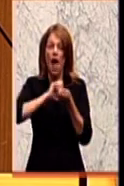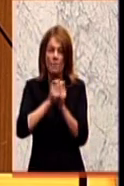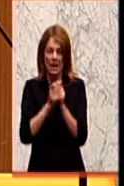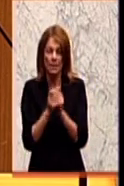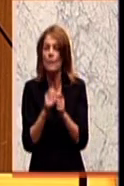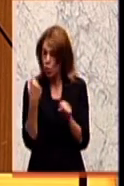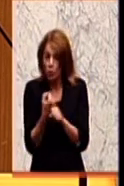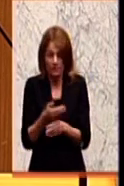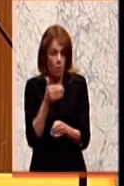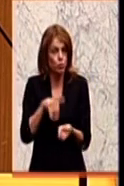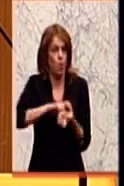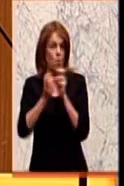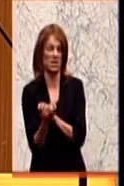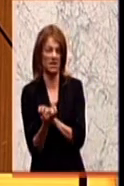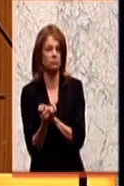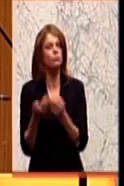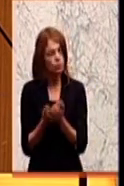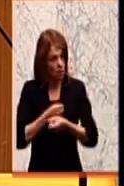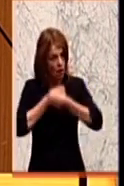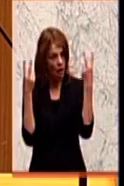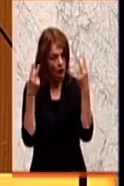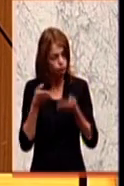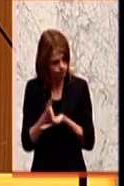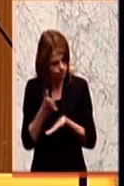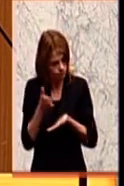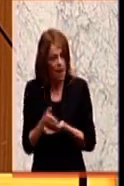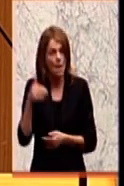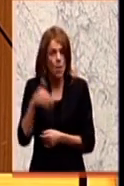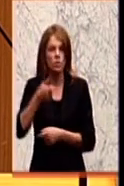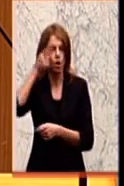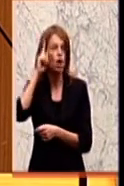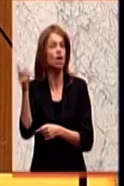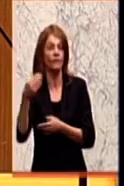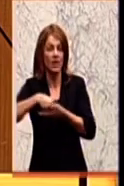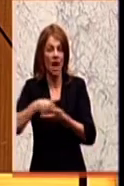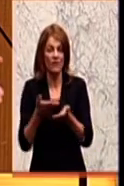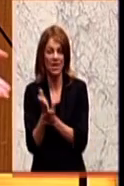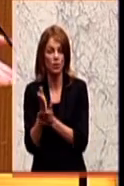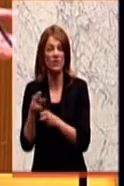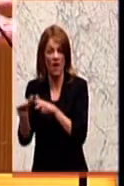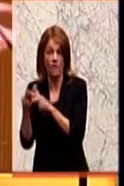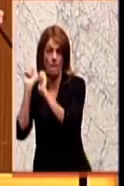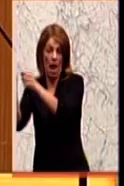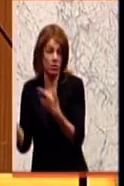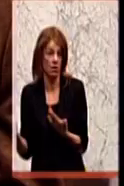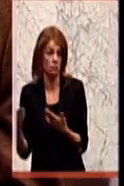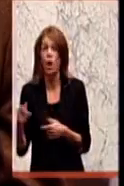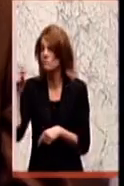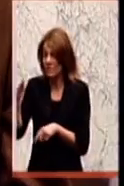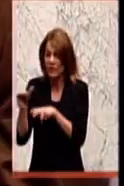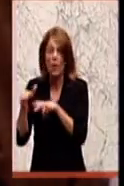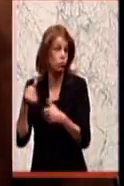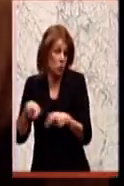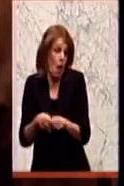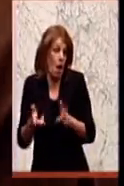ist. Und deshalb ist es nur konsequent, dass die Kommission jetzt auch gegen Deutschland ein Vertragsverletzungsverfahren beantragt hat. Und durch dieses Verfahren gilt es natürlich abzuwarten.